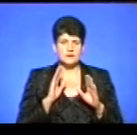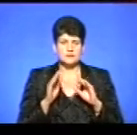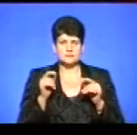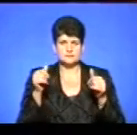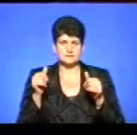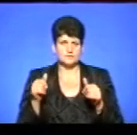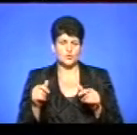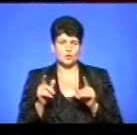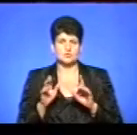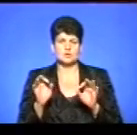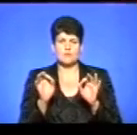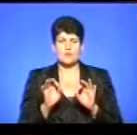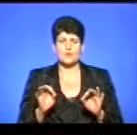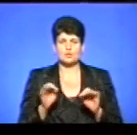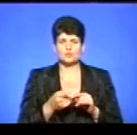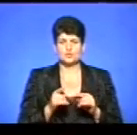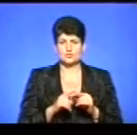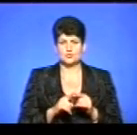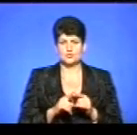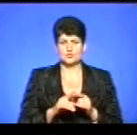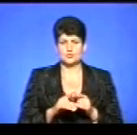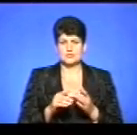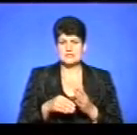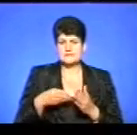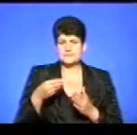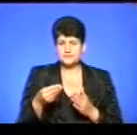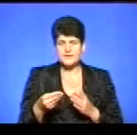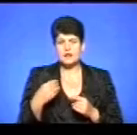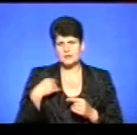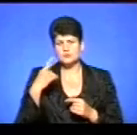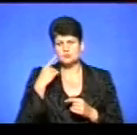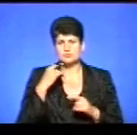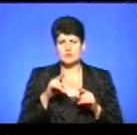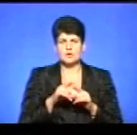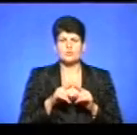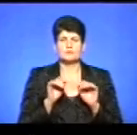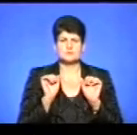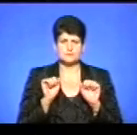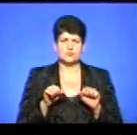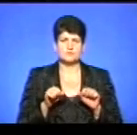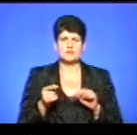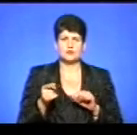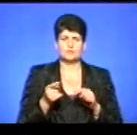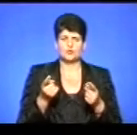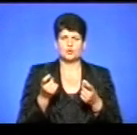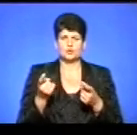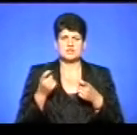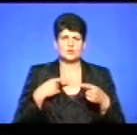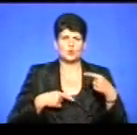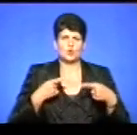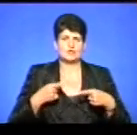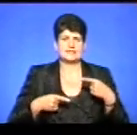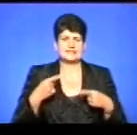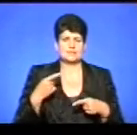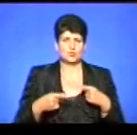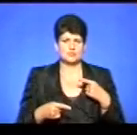оголошення про цю петицію. Я думаю, що таким же самим чином ми зможемо тернополян долучити до дискусії